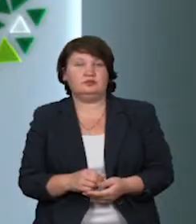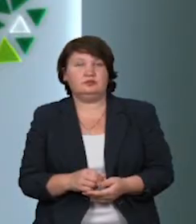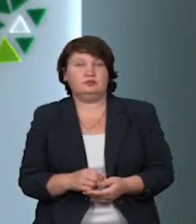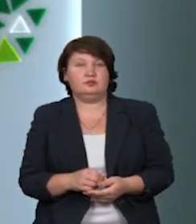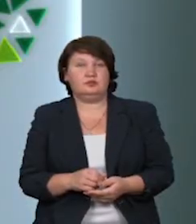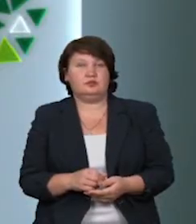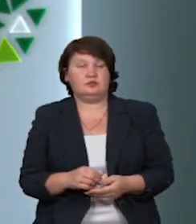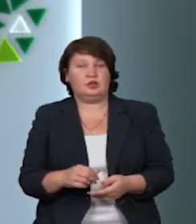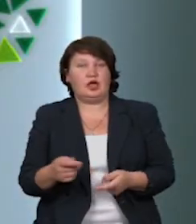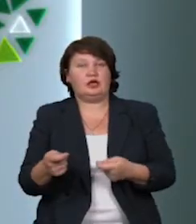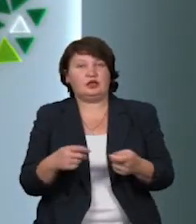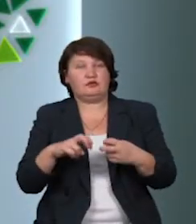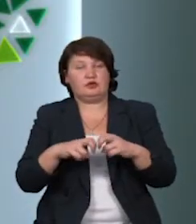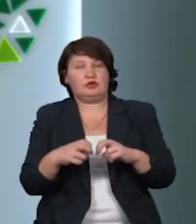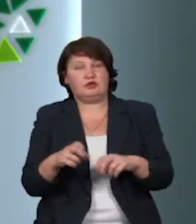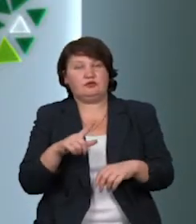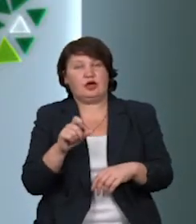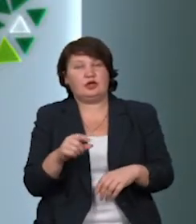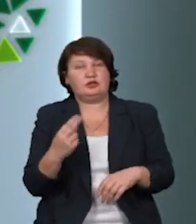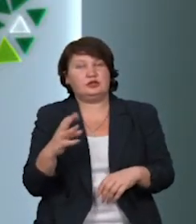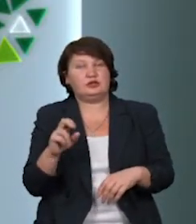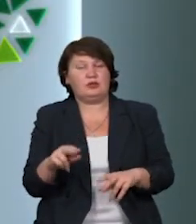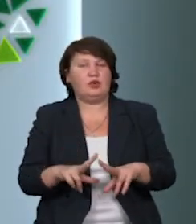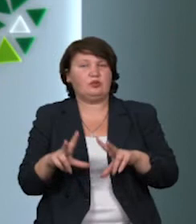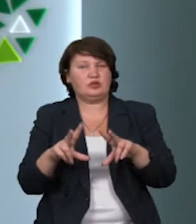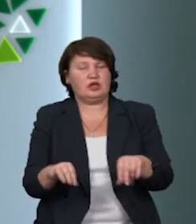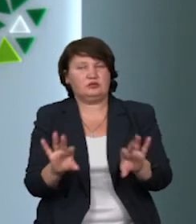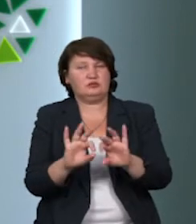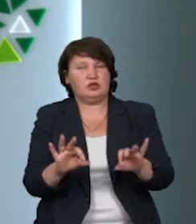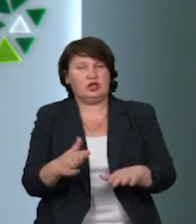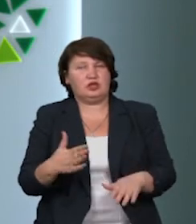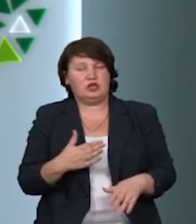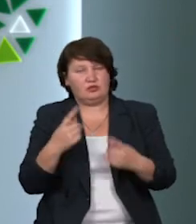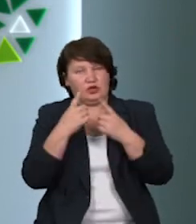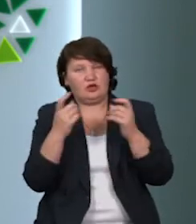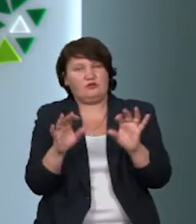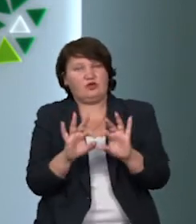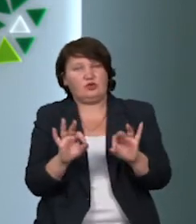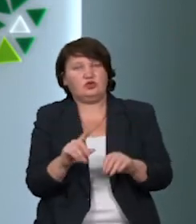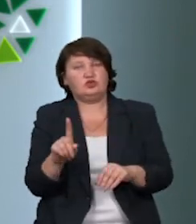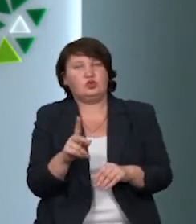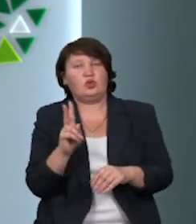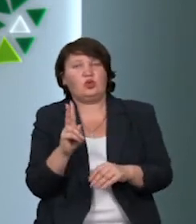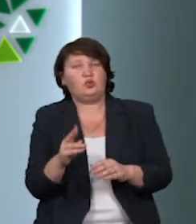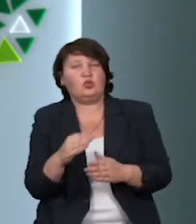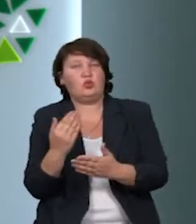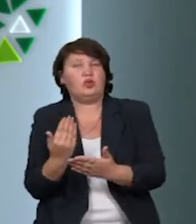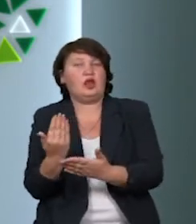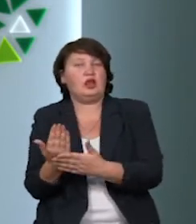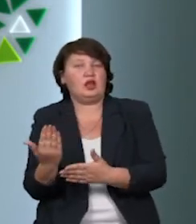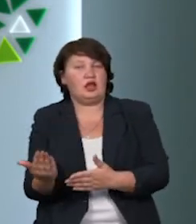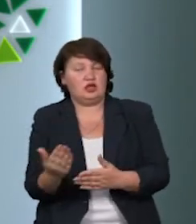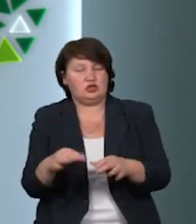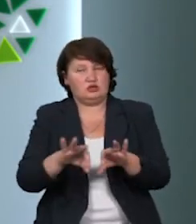Речниця Івано-Франківськ газу Галина Цап пообіцяла прокоментувати нам інформацію щодо того, кому належить магістральний газопровід, який